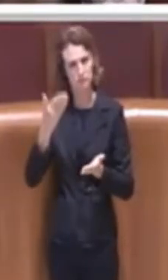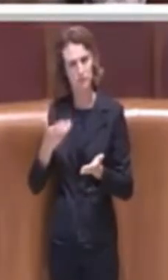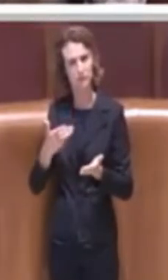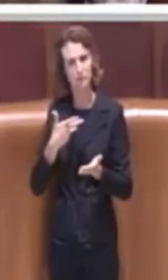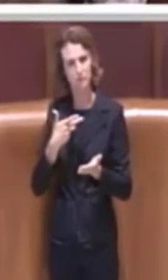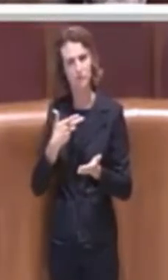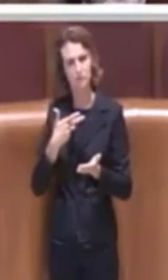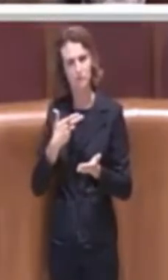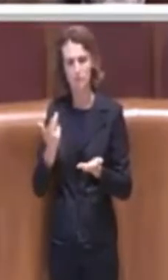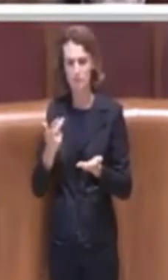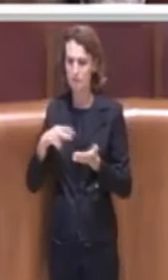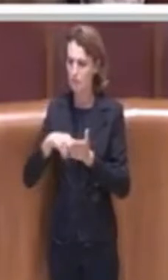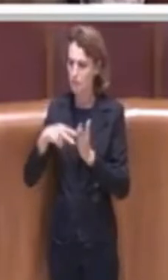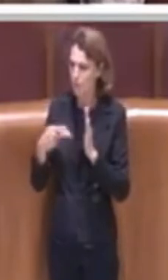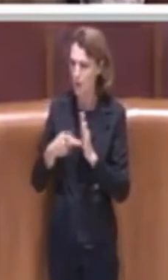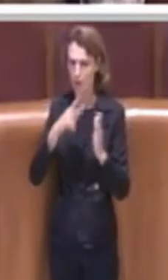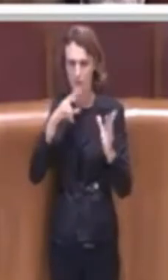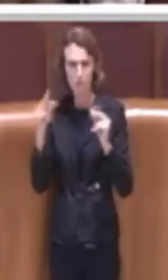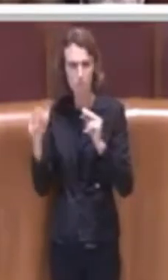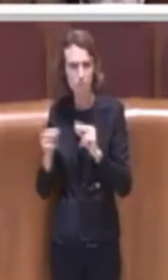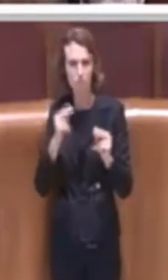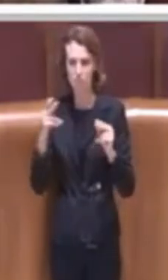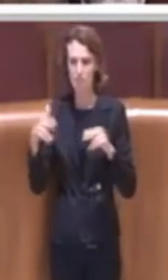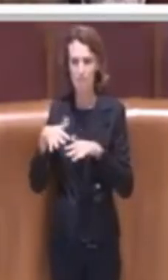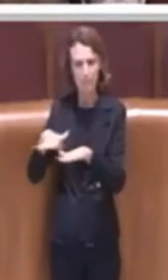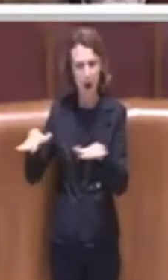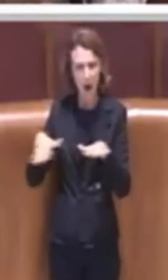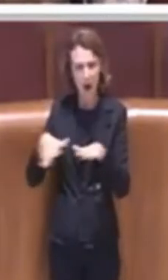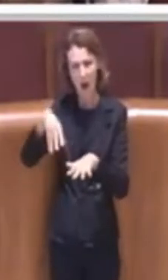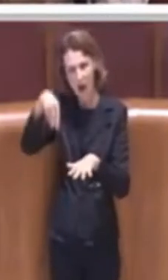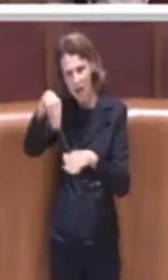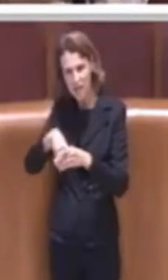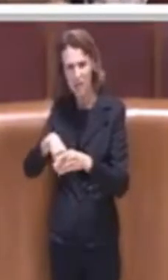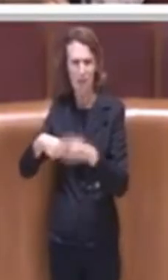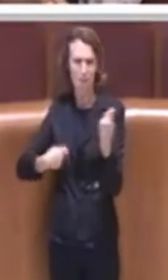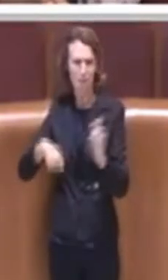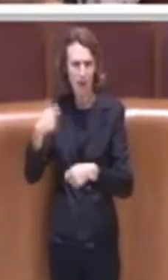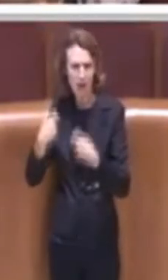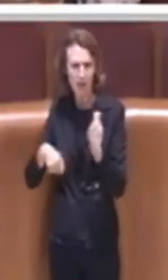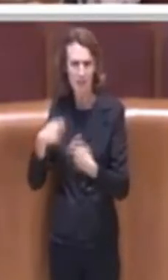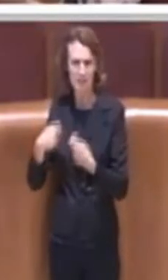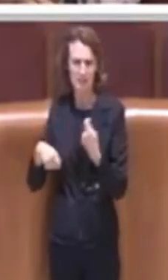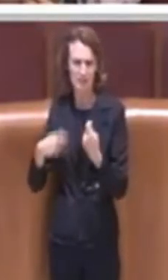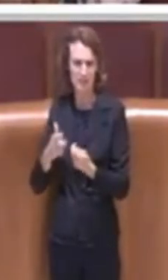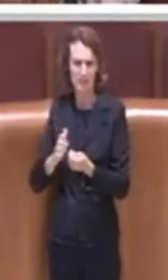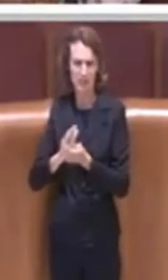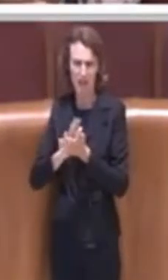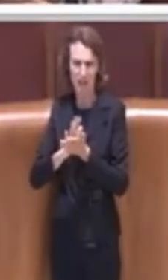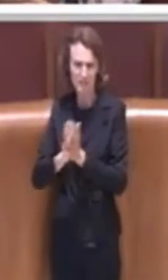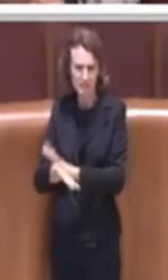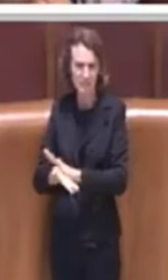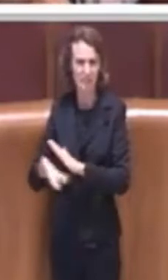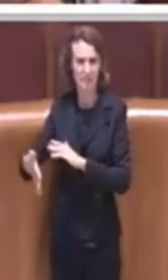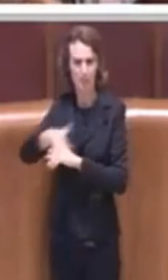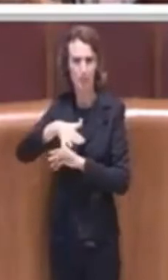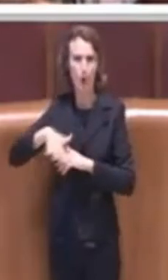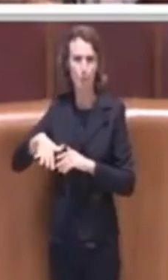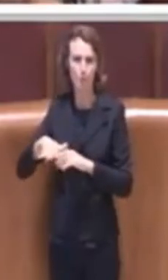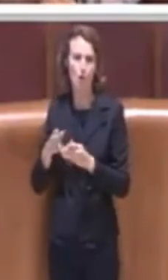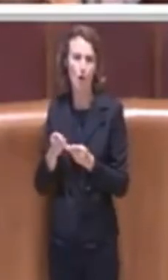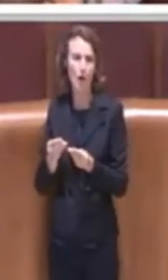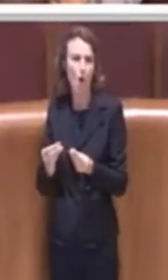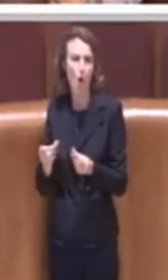problema della plastica nei mari e quindi ai disastri in campo ecologico che l'uso della